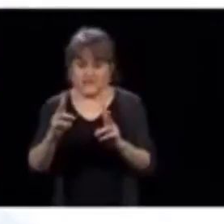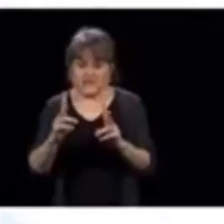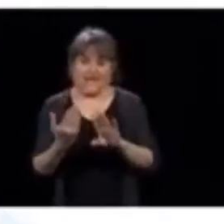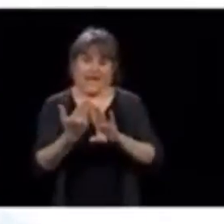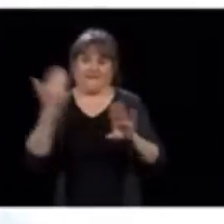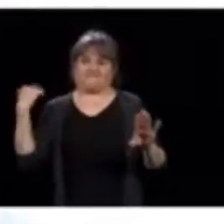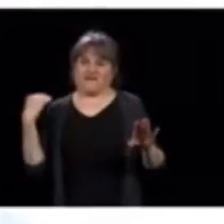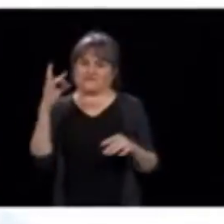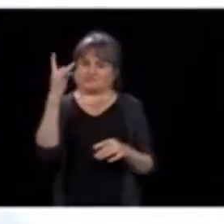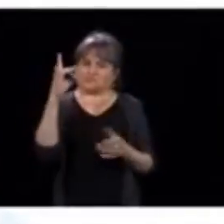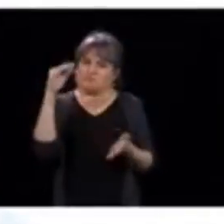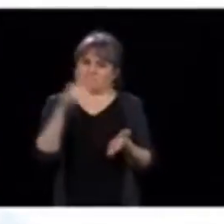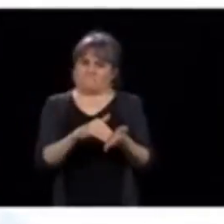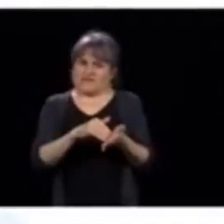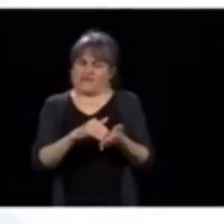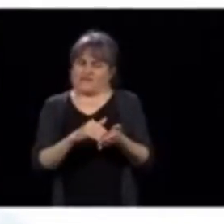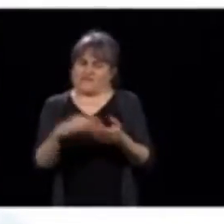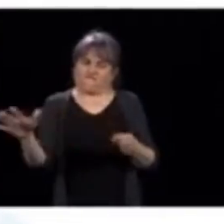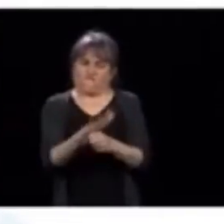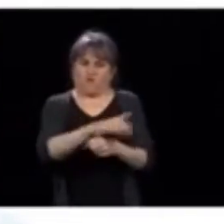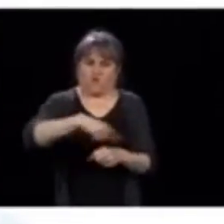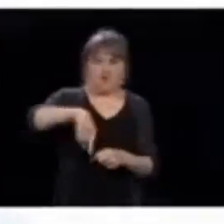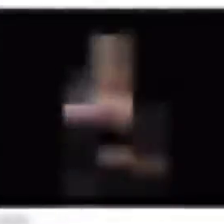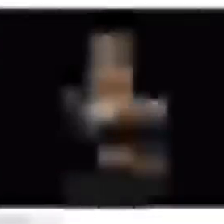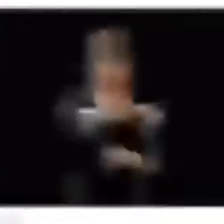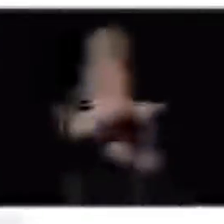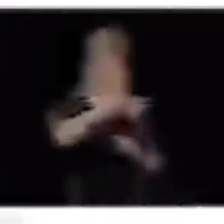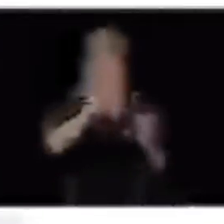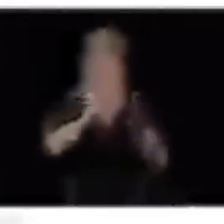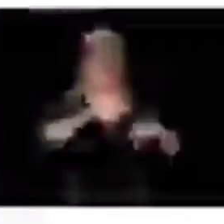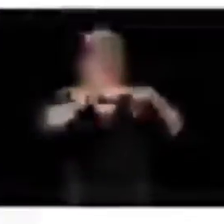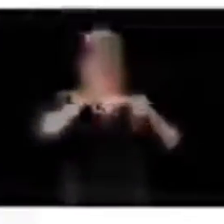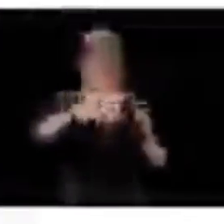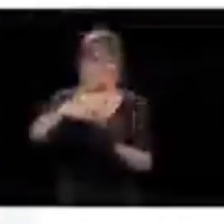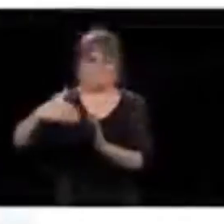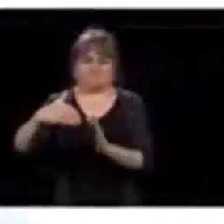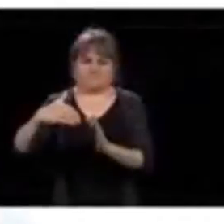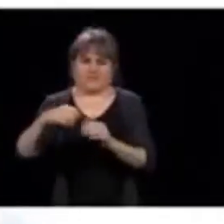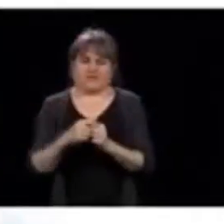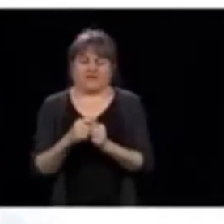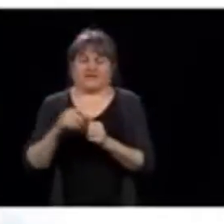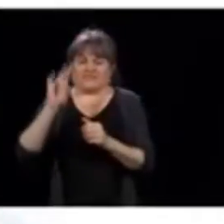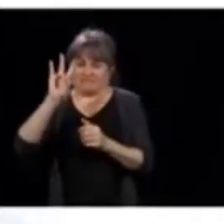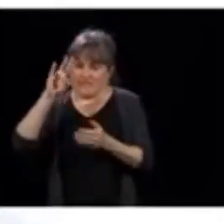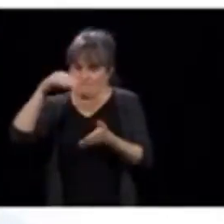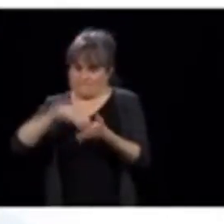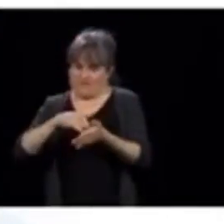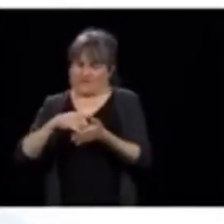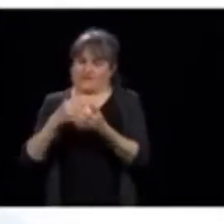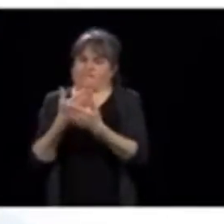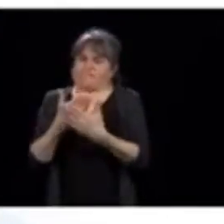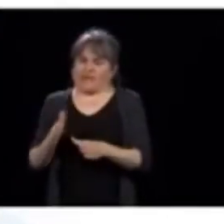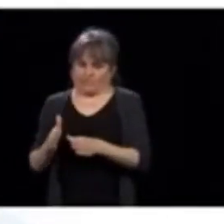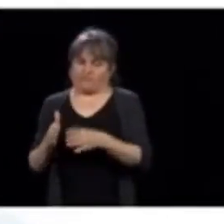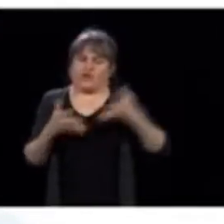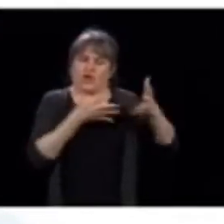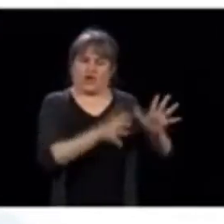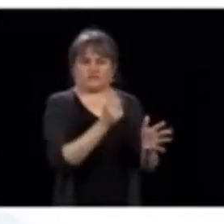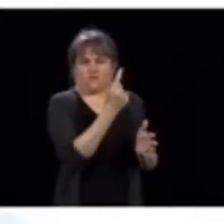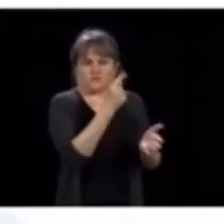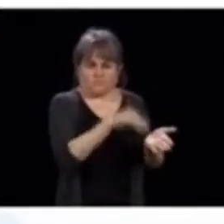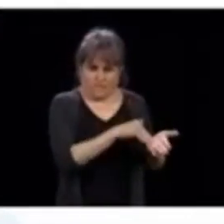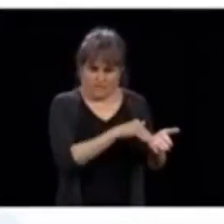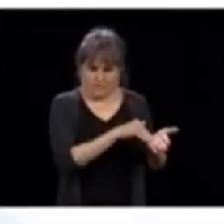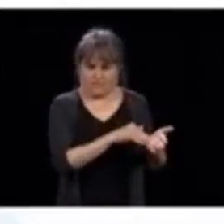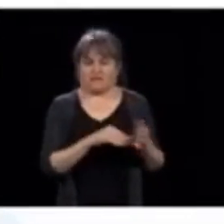On en a libéré 7 000, ça nous a amené à 11 000. Là, il y en a à près 1 200 qui